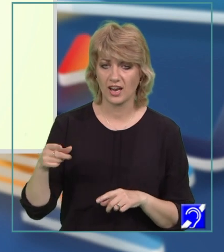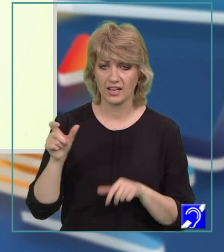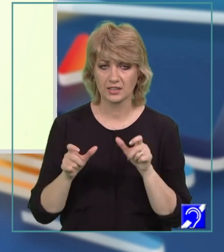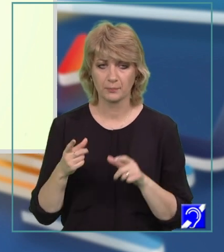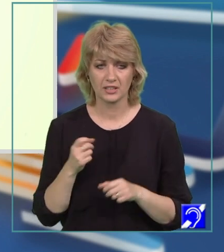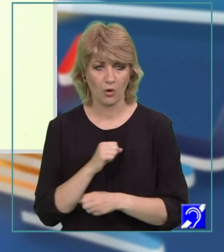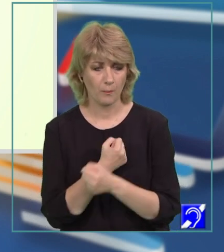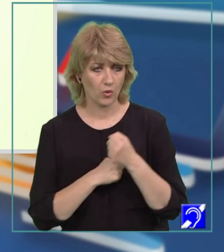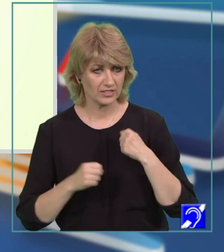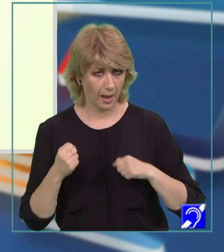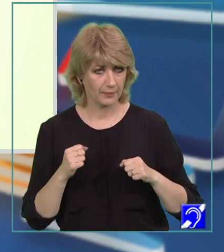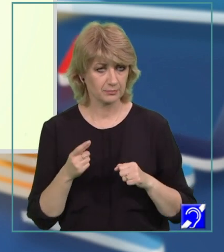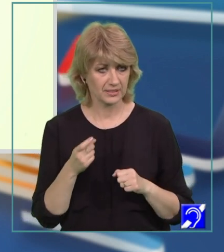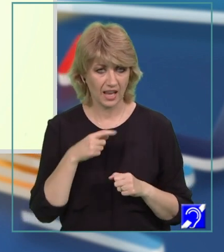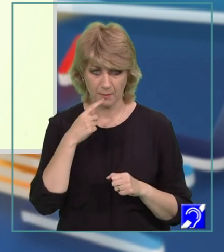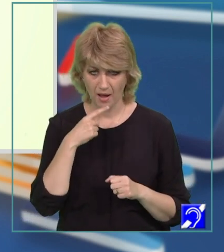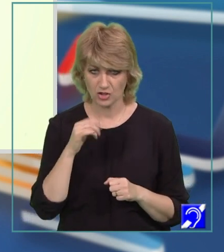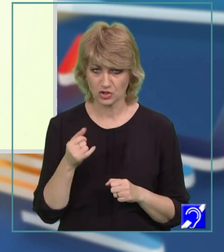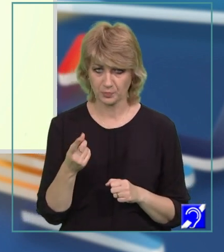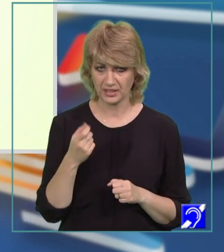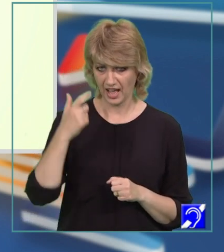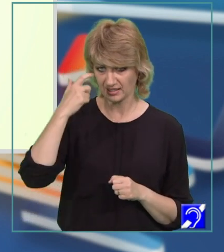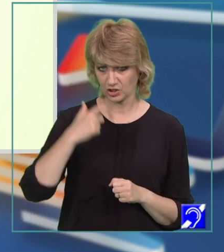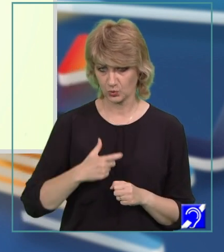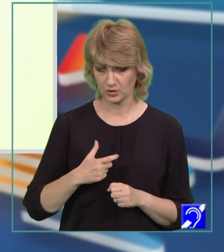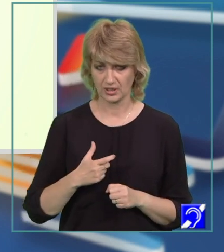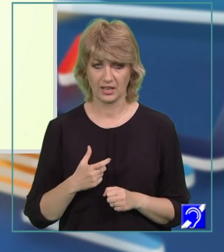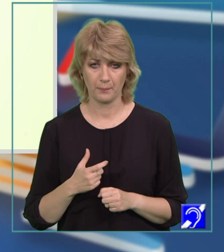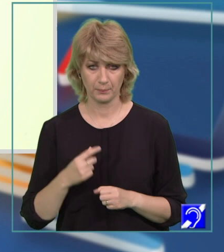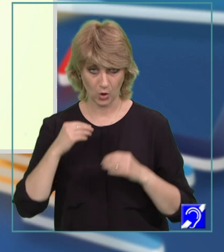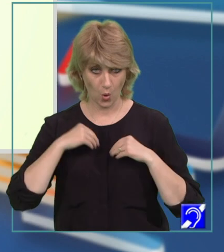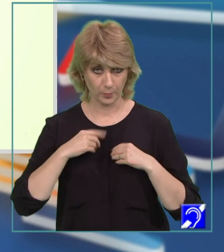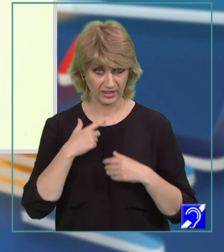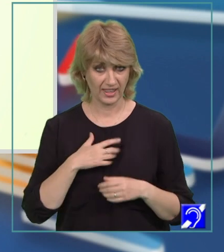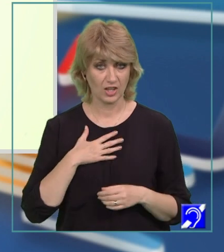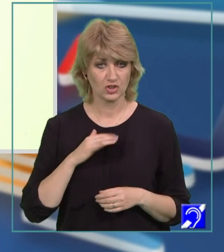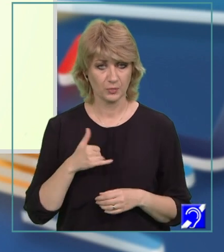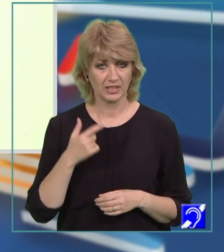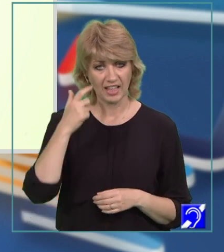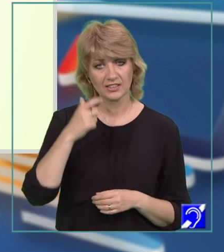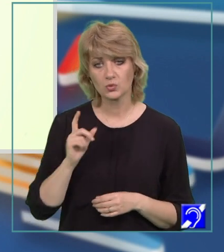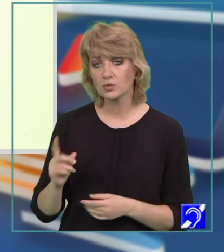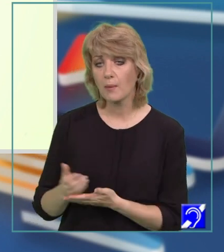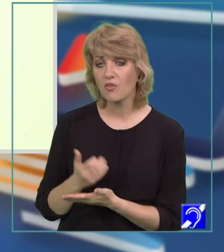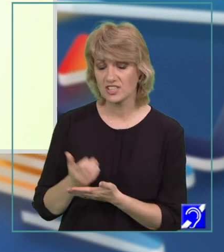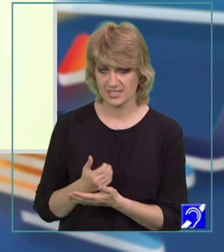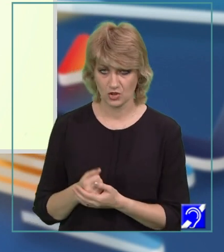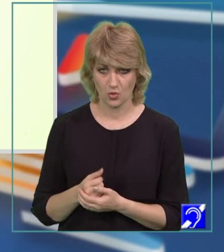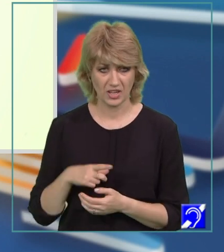comportament, prin limbaj și prin atitudinea proprie, dar și prin atitudinea narratorului. Este